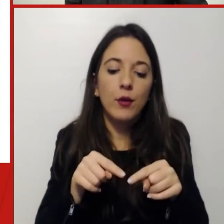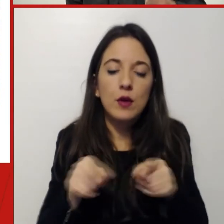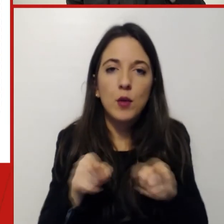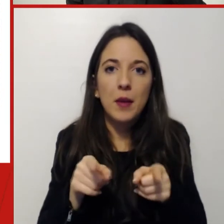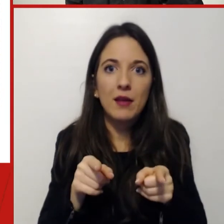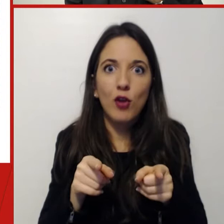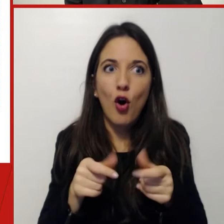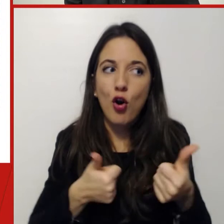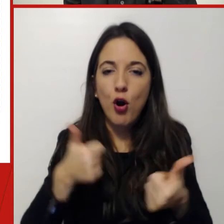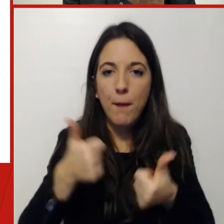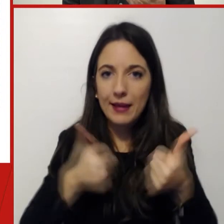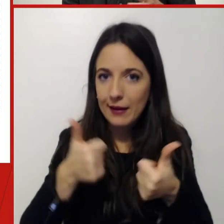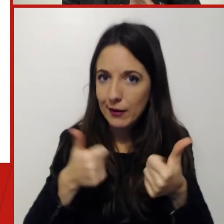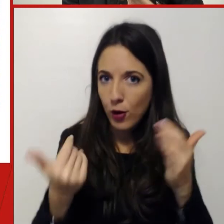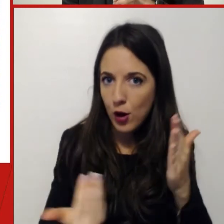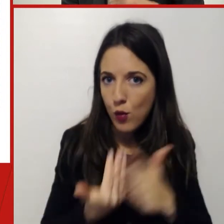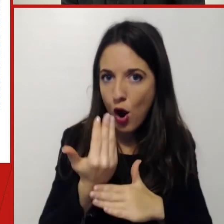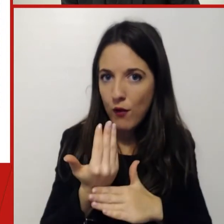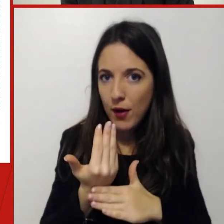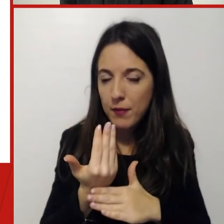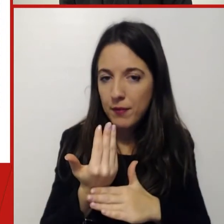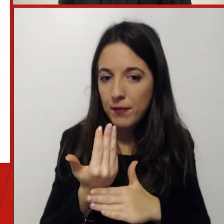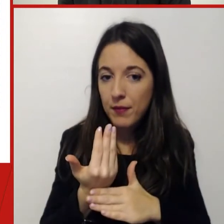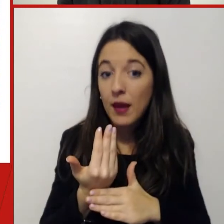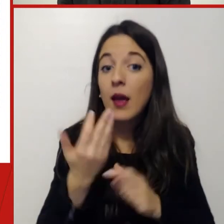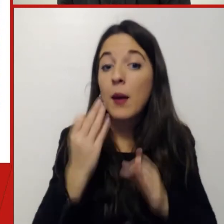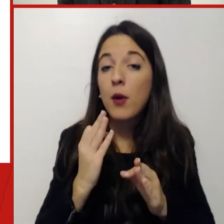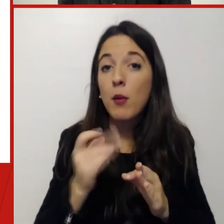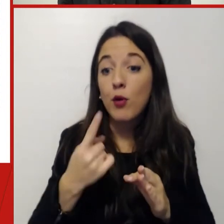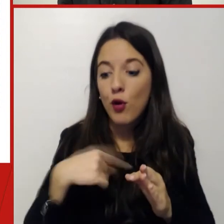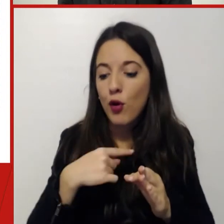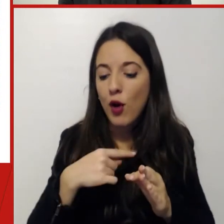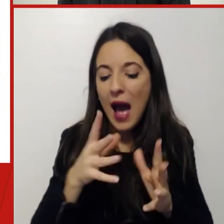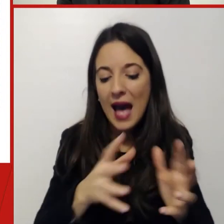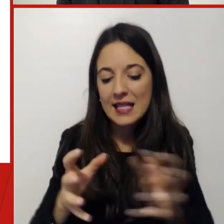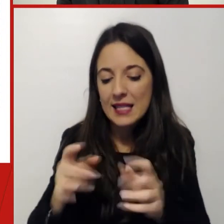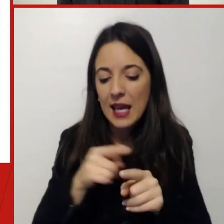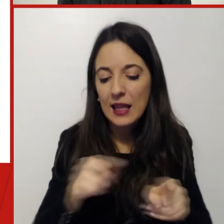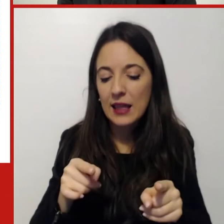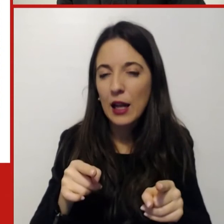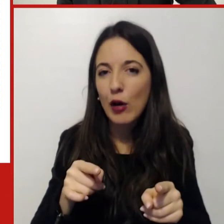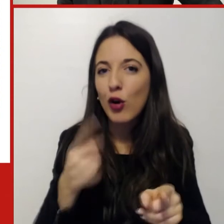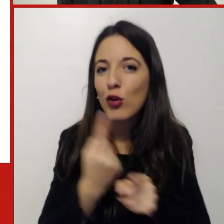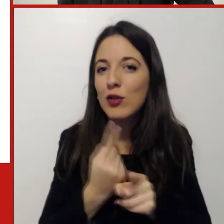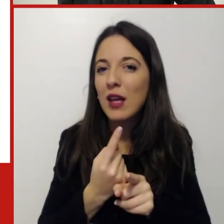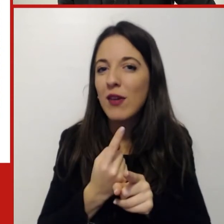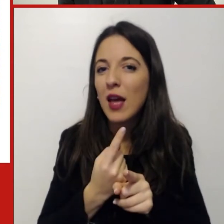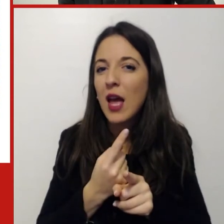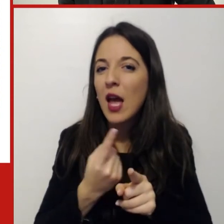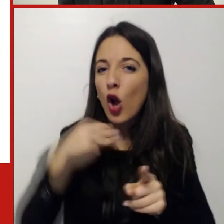capacità di interpretare ciò che sta accadendo farà la differenza sul mercato del lavoro ma anche